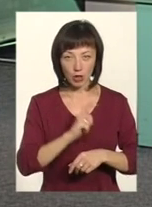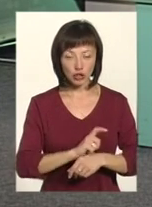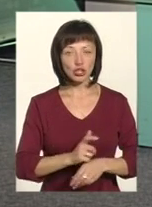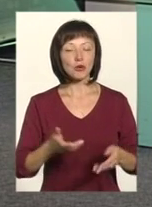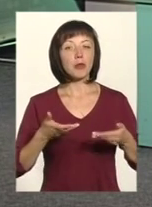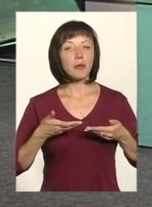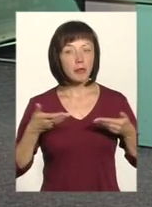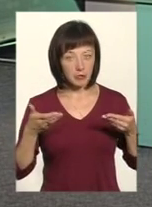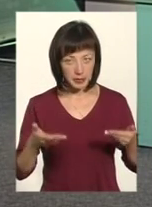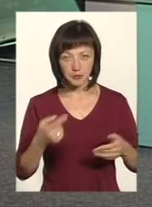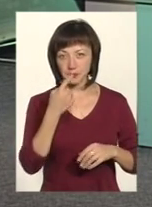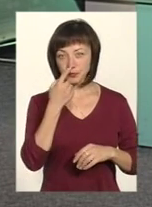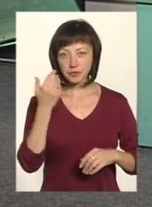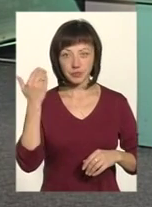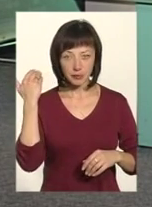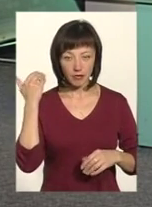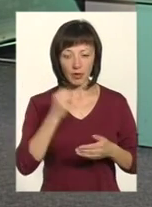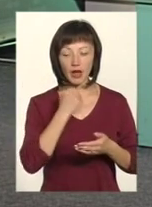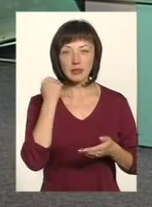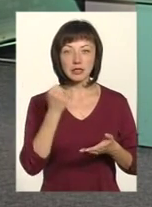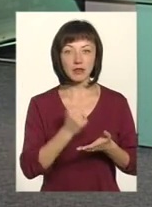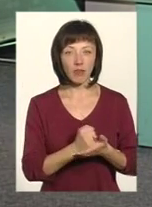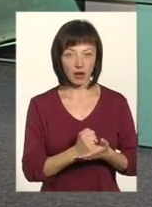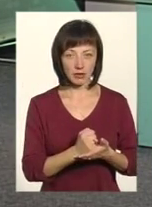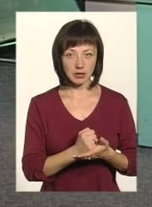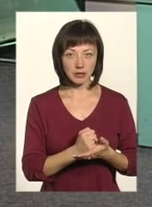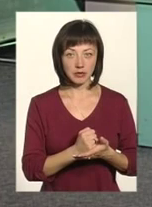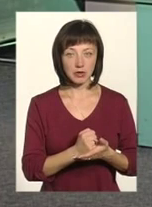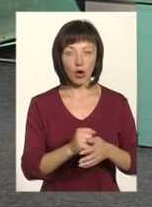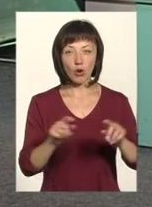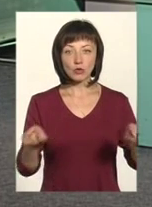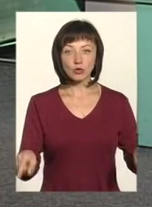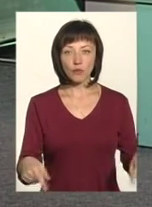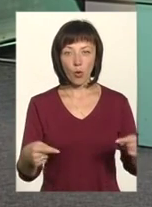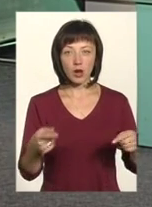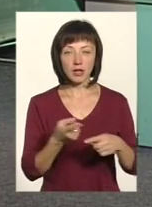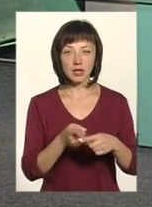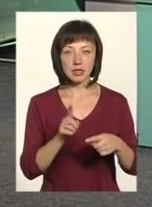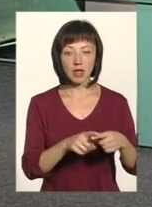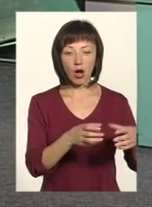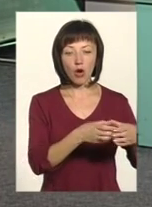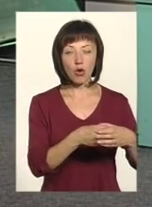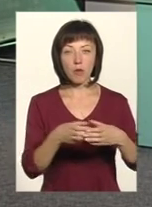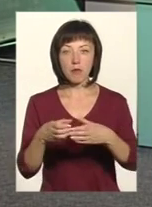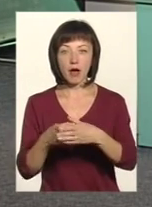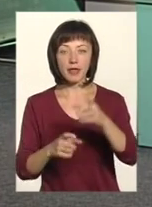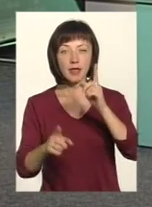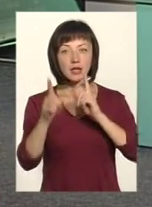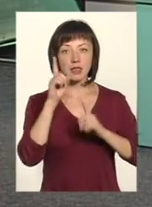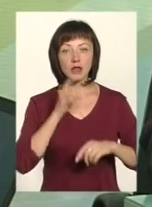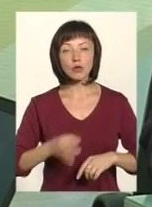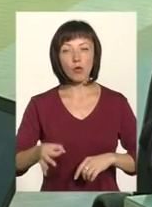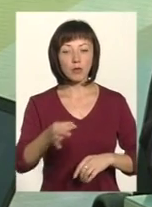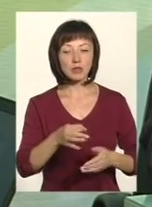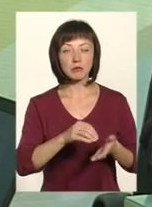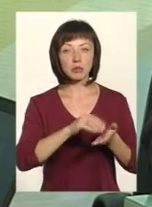власне, нещодавно затвердили утворення цих громад і на сесії Хмельницької обласної ради